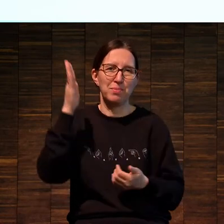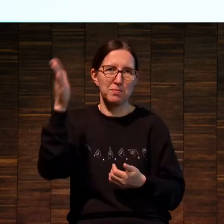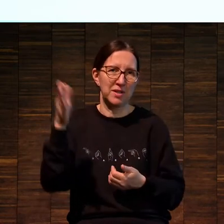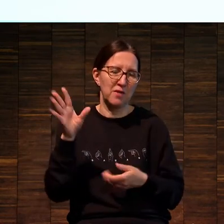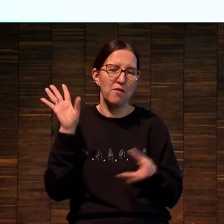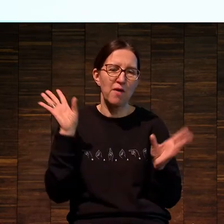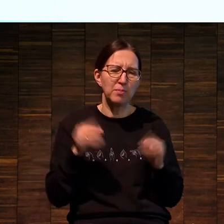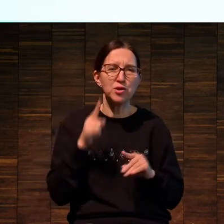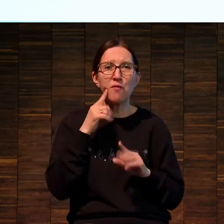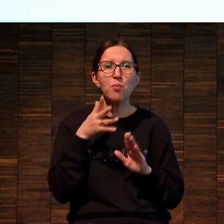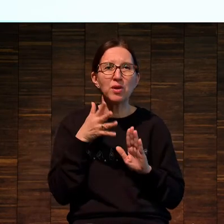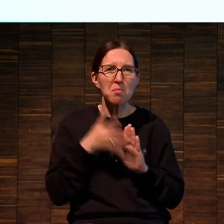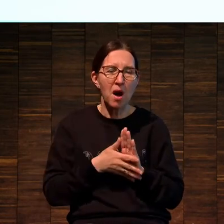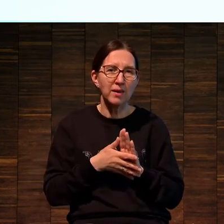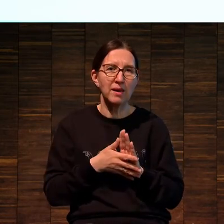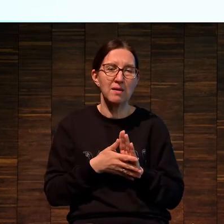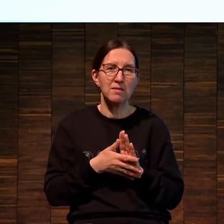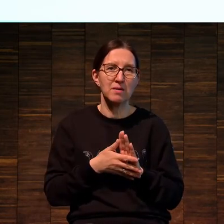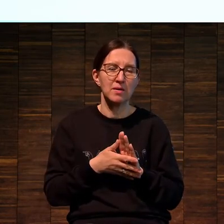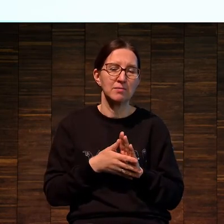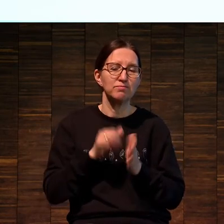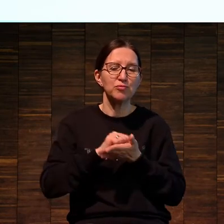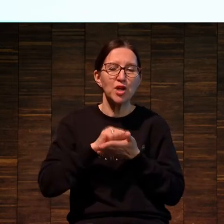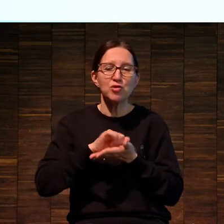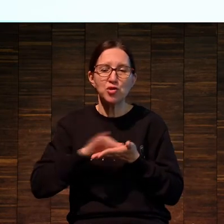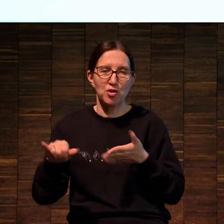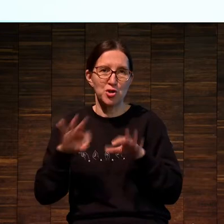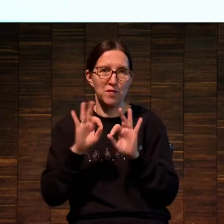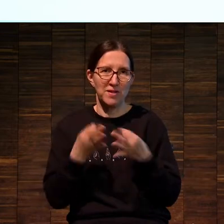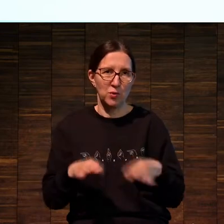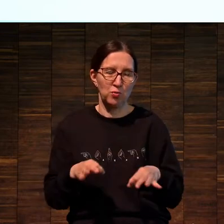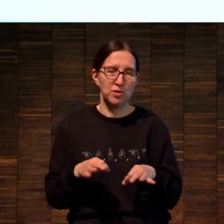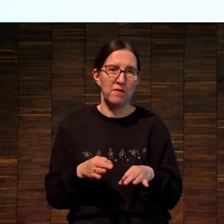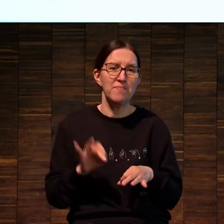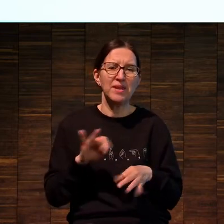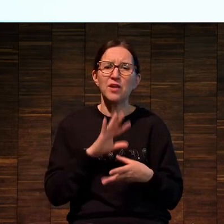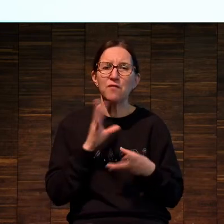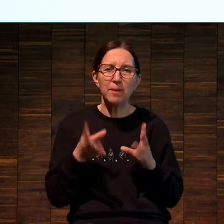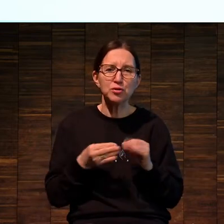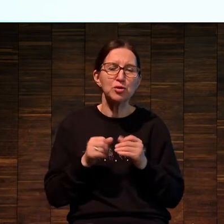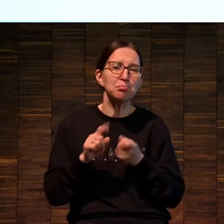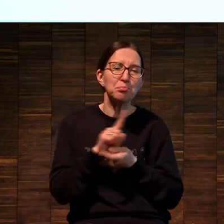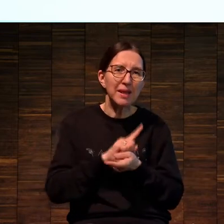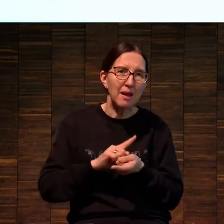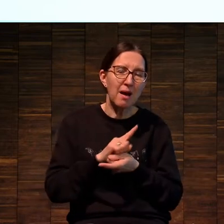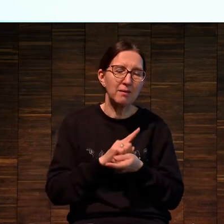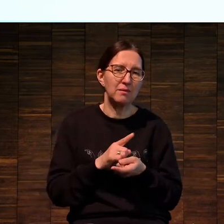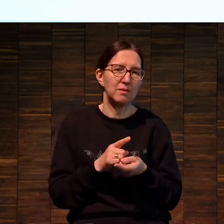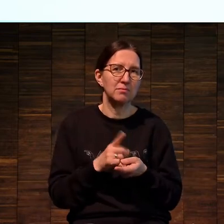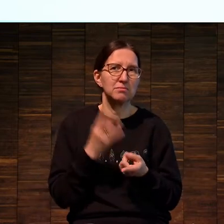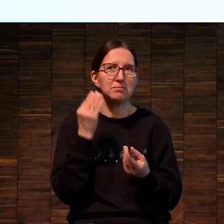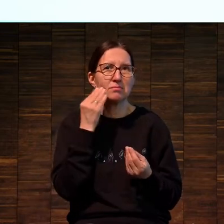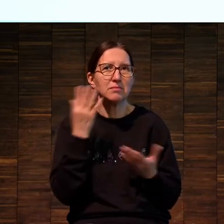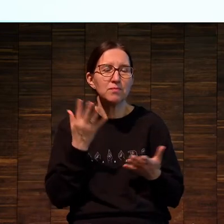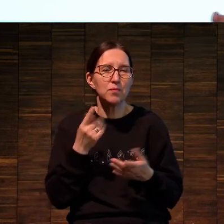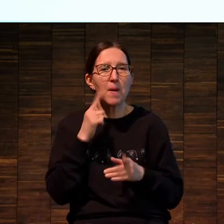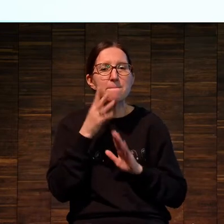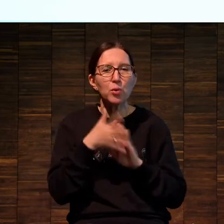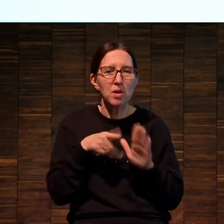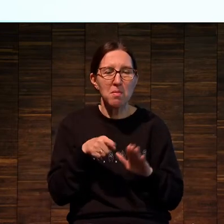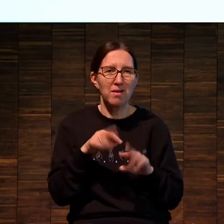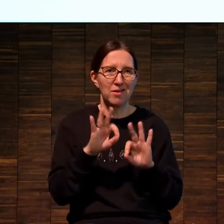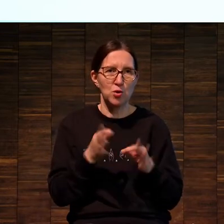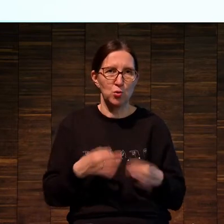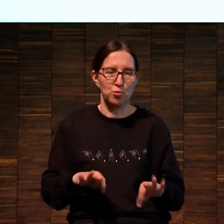вообще в понимании тиражного искусства как такового. Вообще меняет неким образом понимание